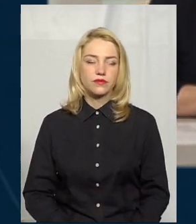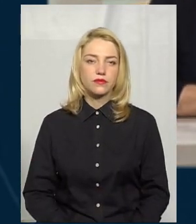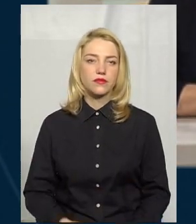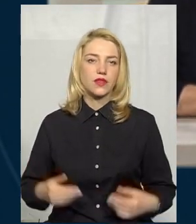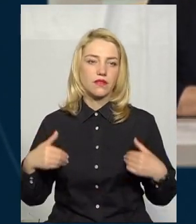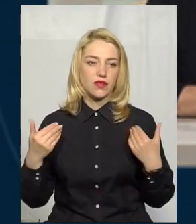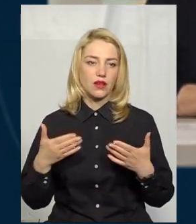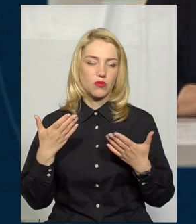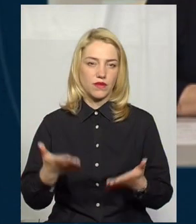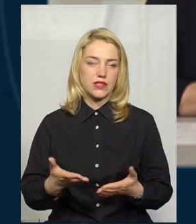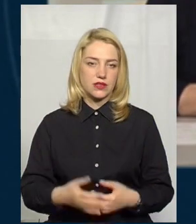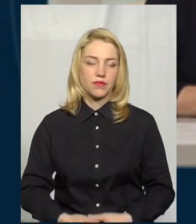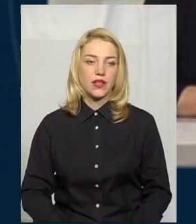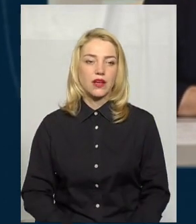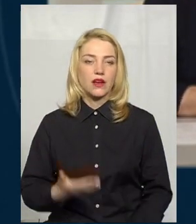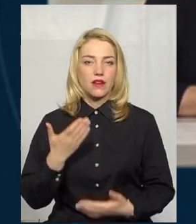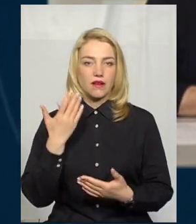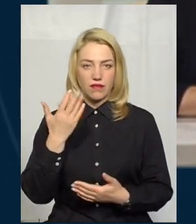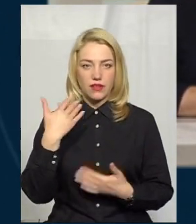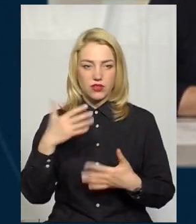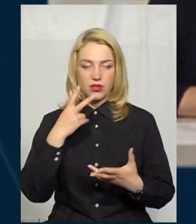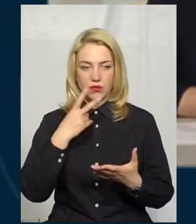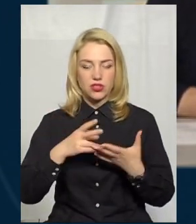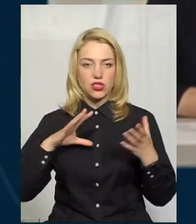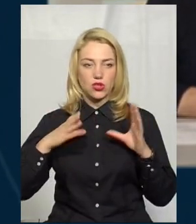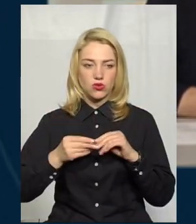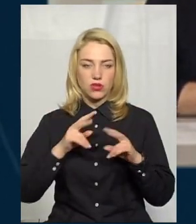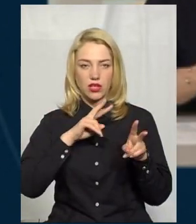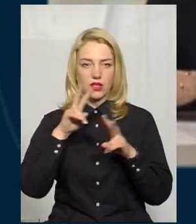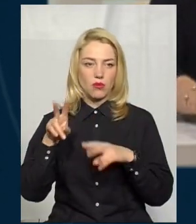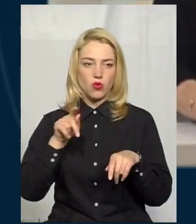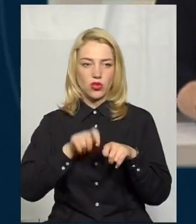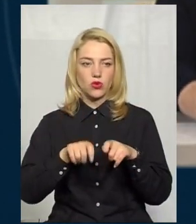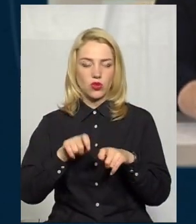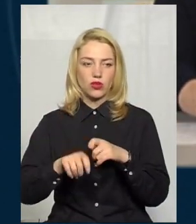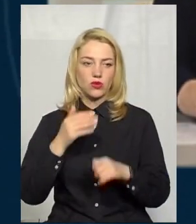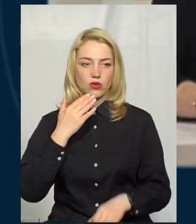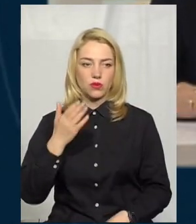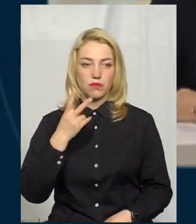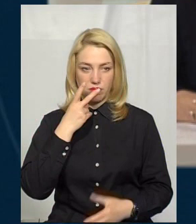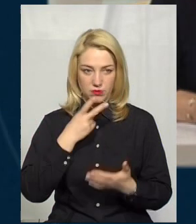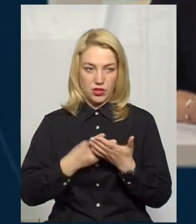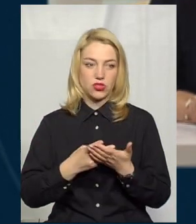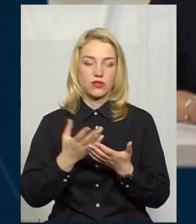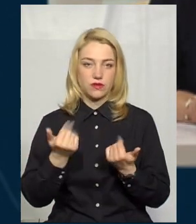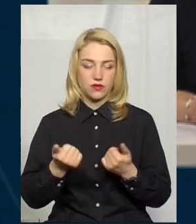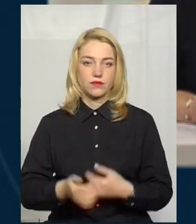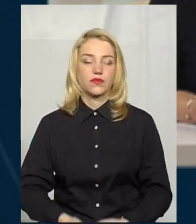Вітаємо вас Ви вже бачили результати моніторингу? Бачив